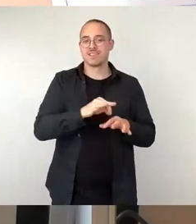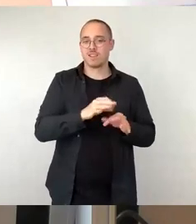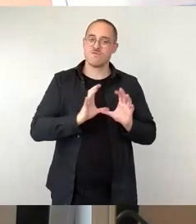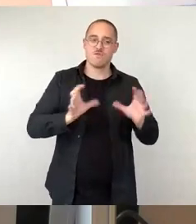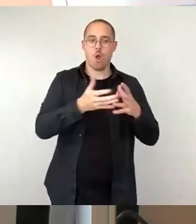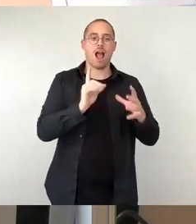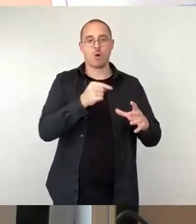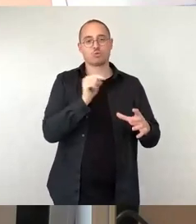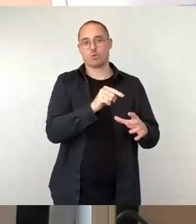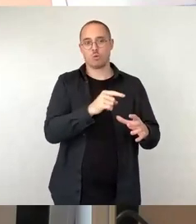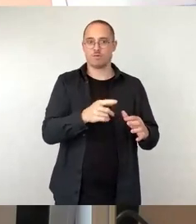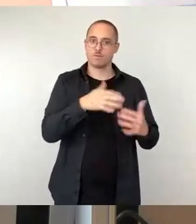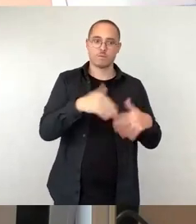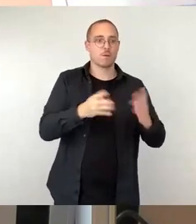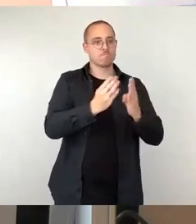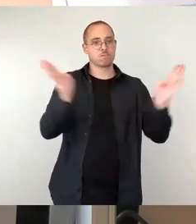daraus lernen?